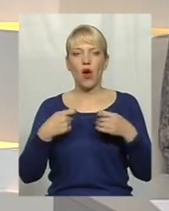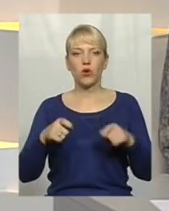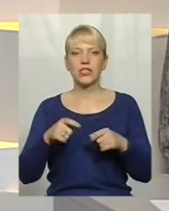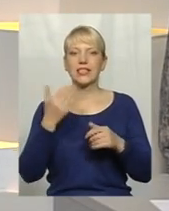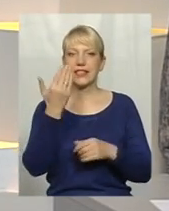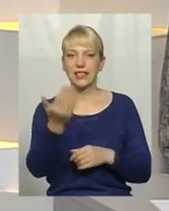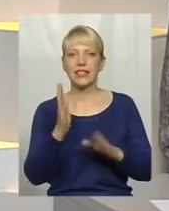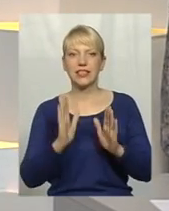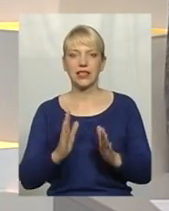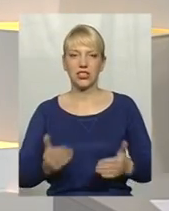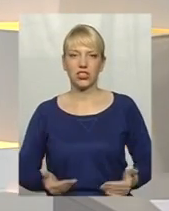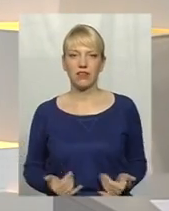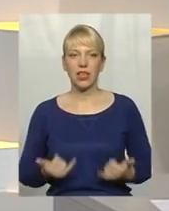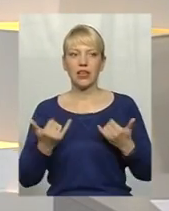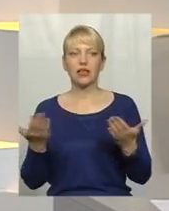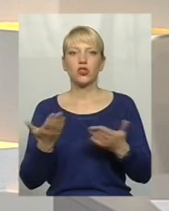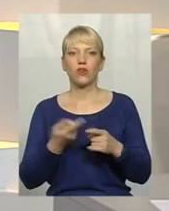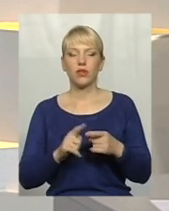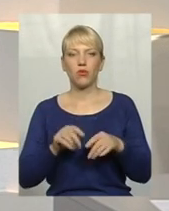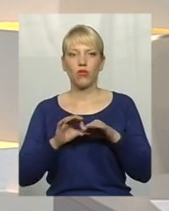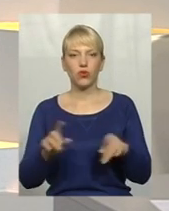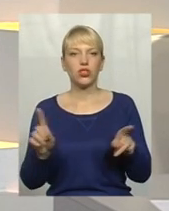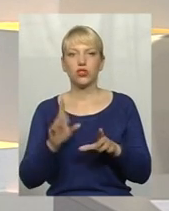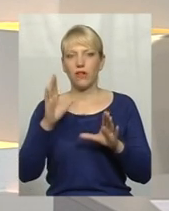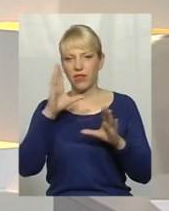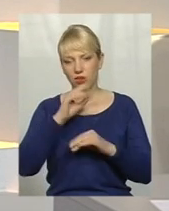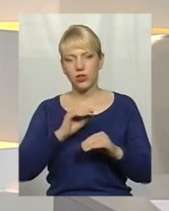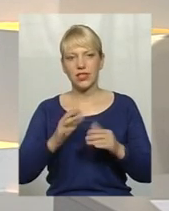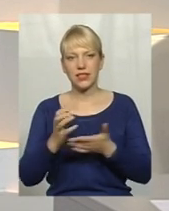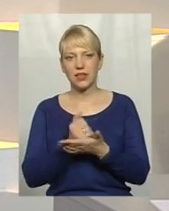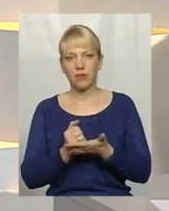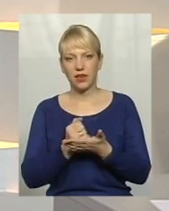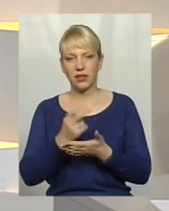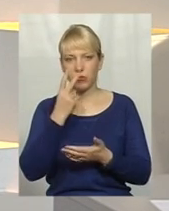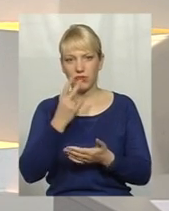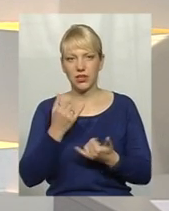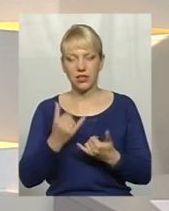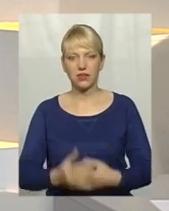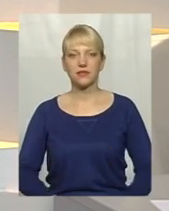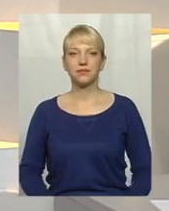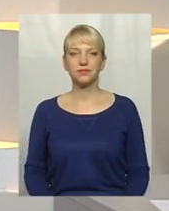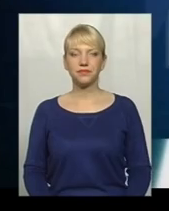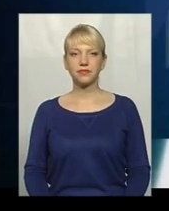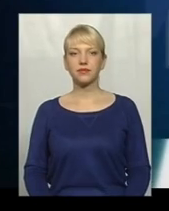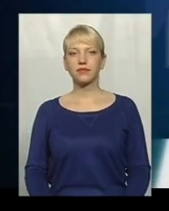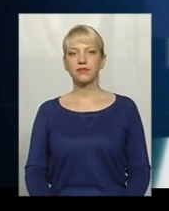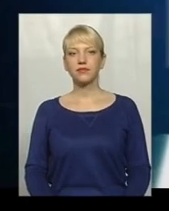живи». Для чого він проводився і що вдалося зібрати, побачимо у наступному сюжеті.